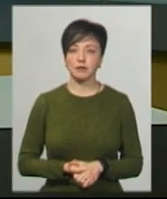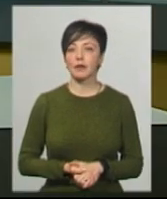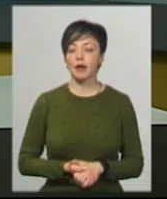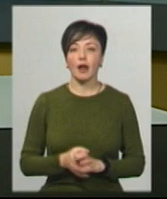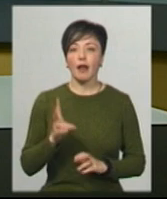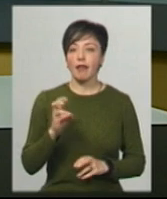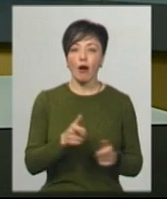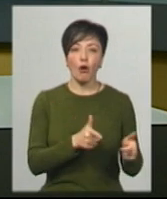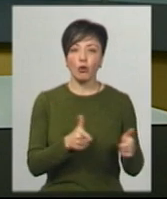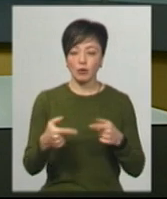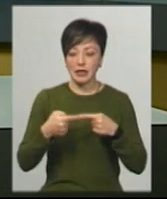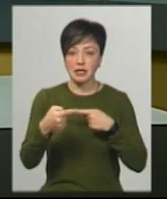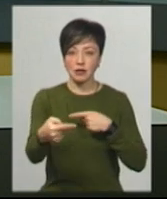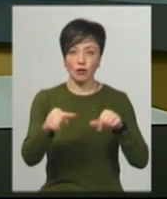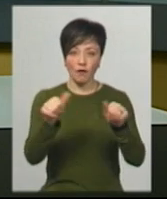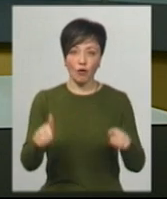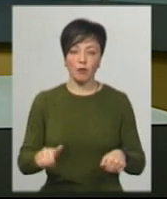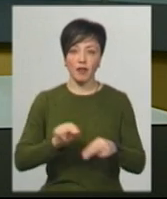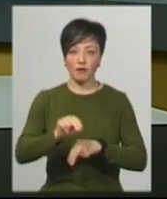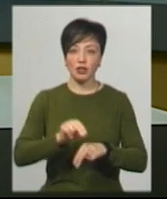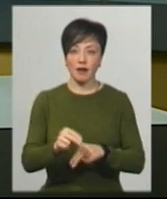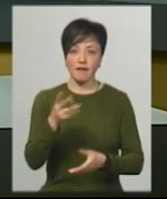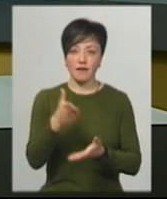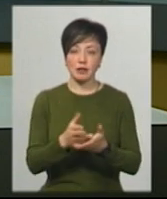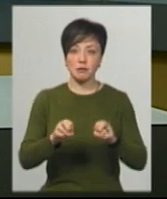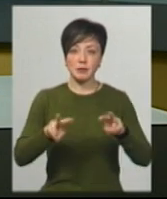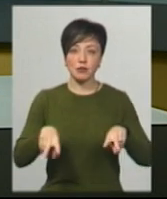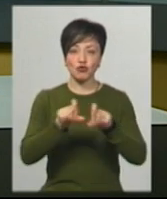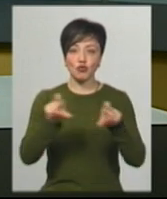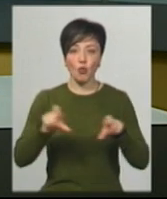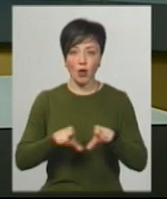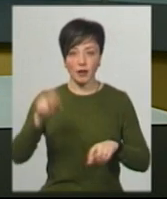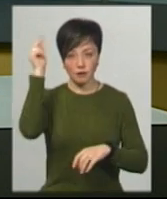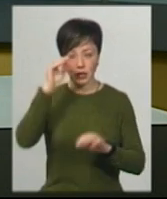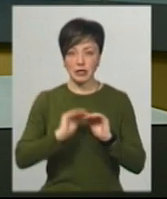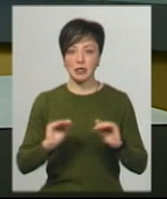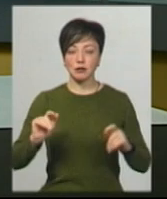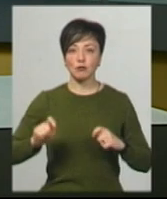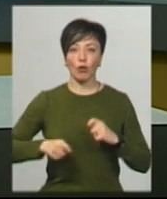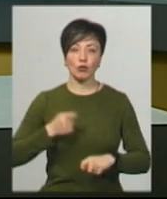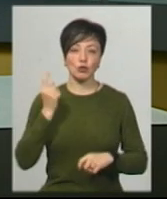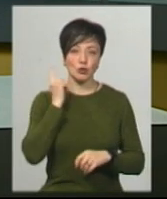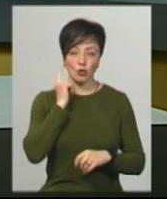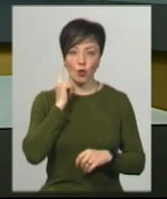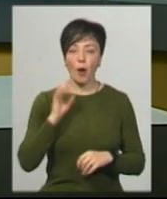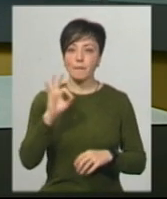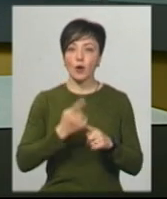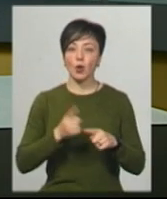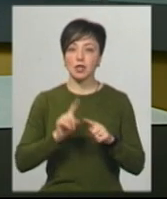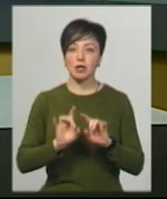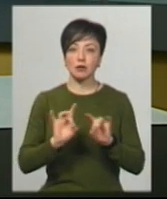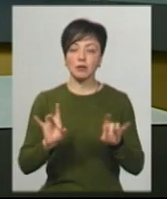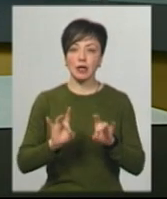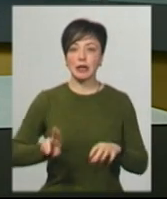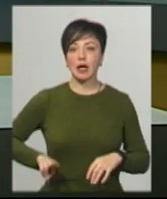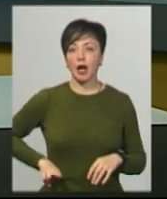Неготовими до дистанційної форми навчання виявилися спеціалізовані школи, де навчаються діти із порушенням слуху. Про це Суспільному